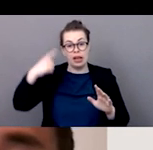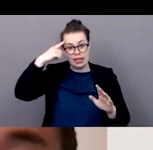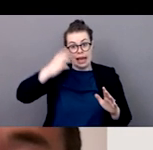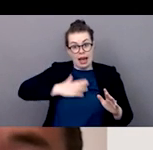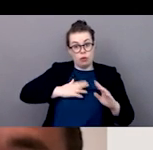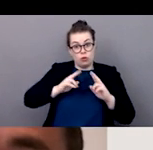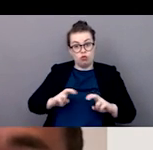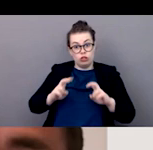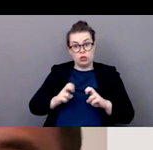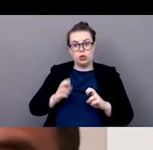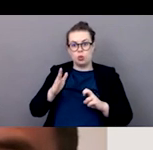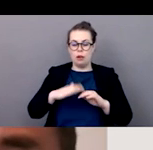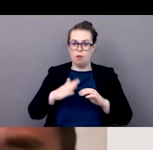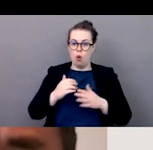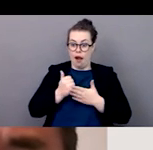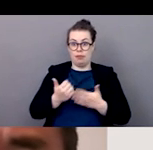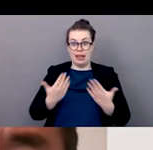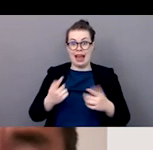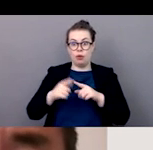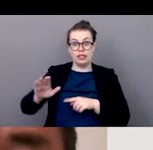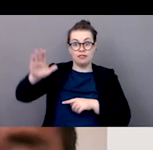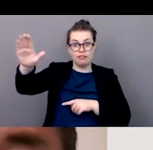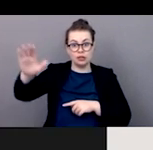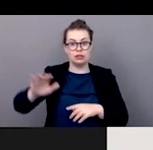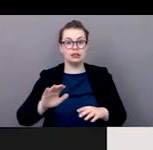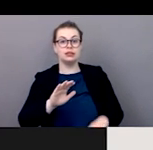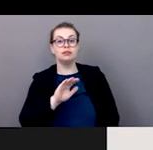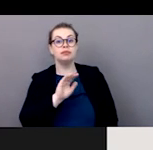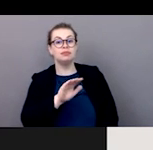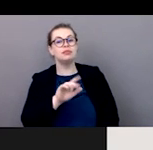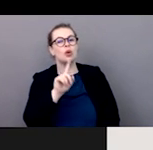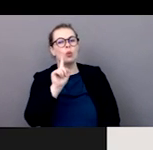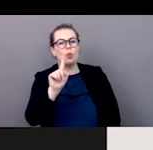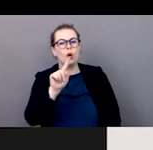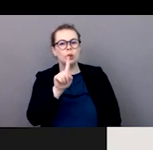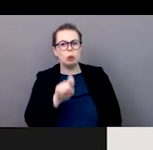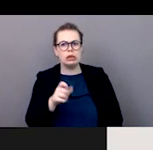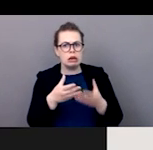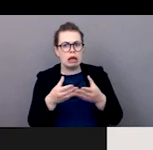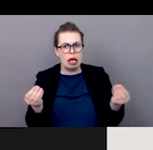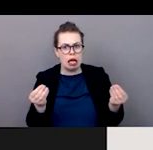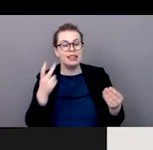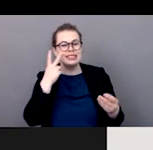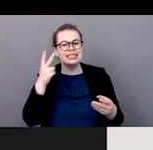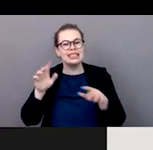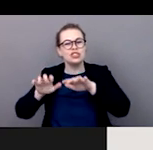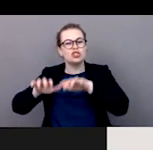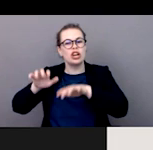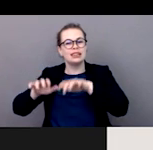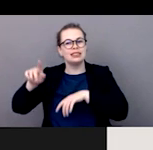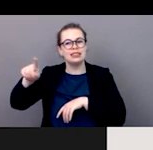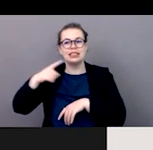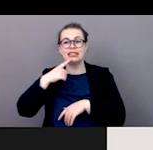pertinents à l'avenir il a une question c'est dans le chat box maintenant